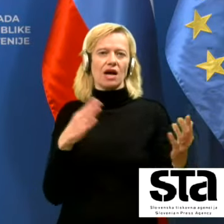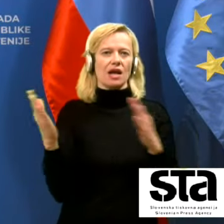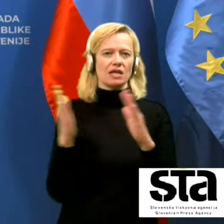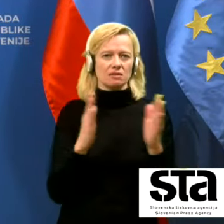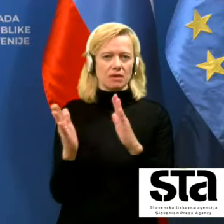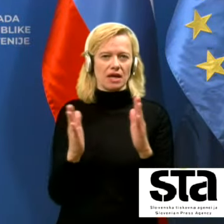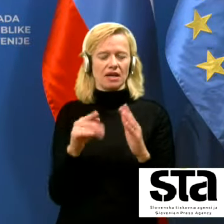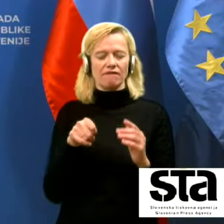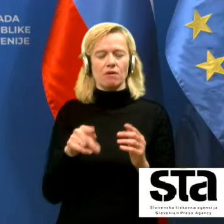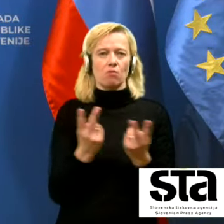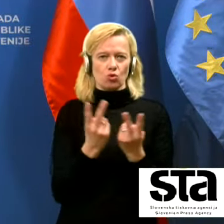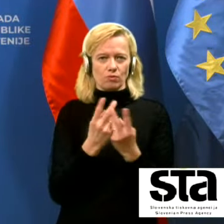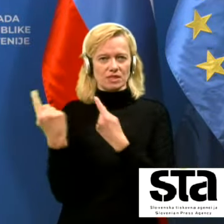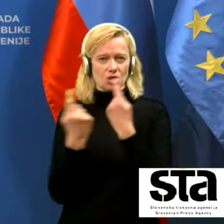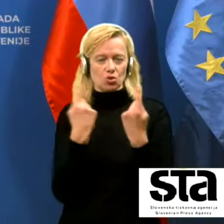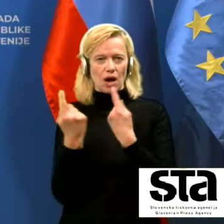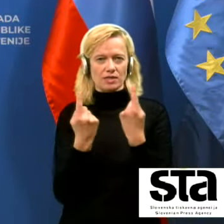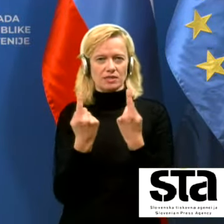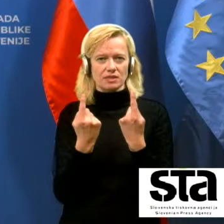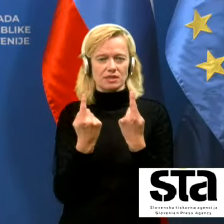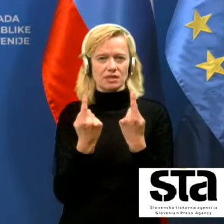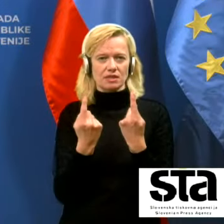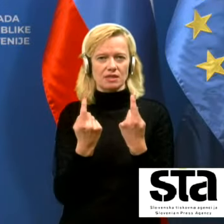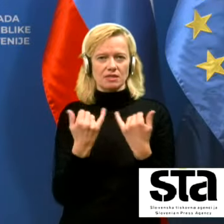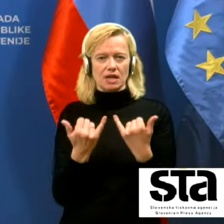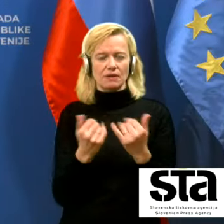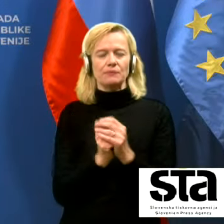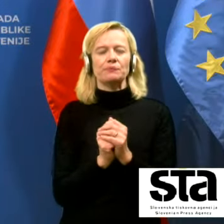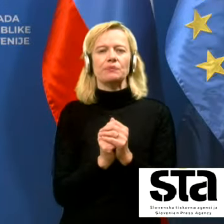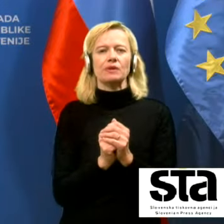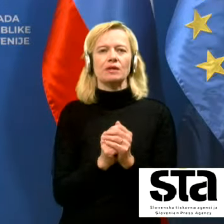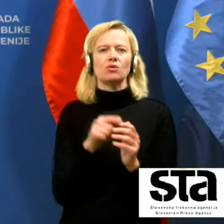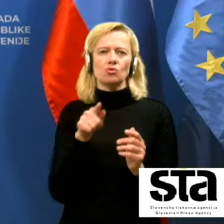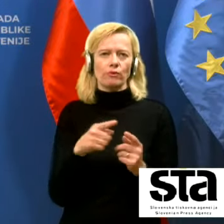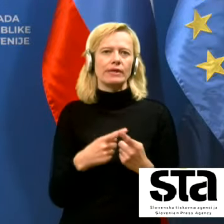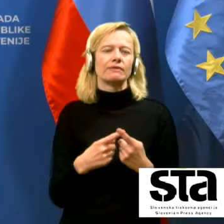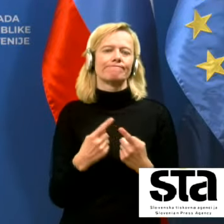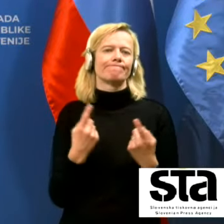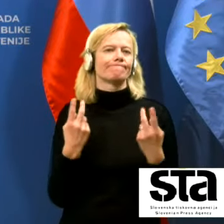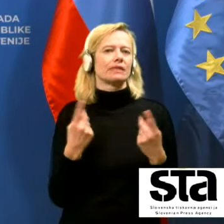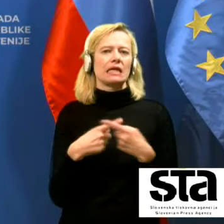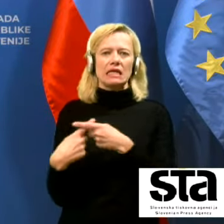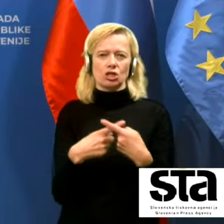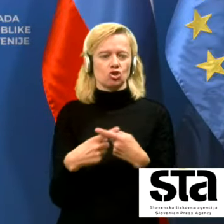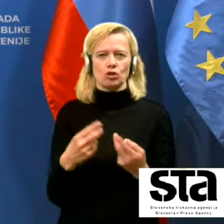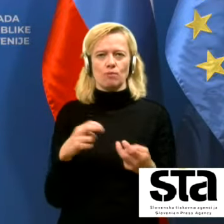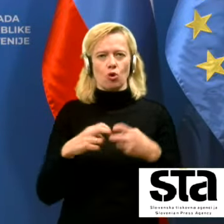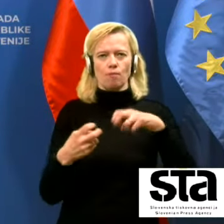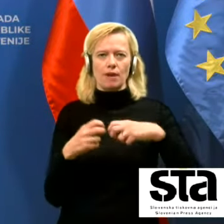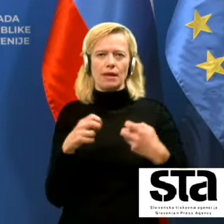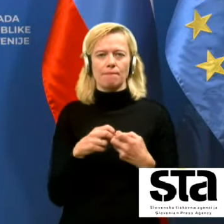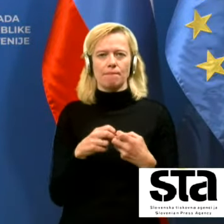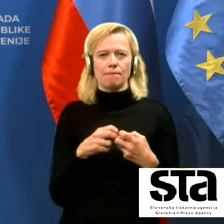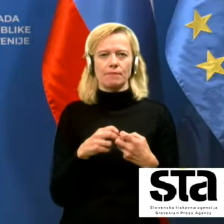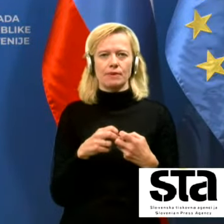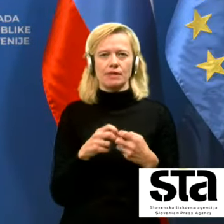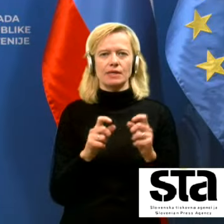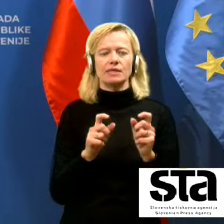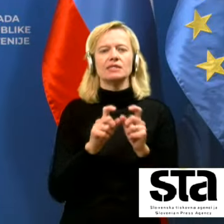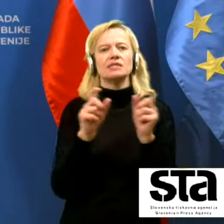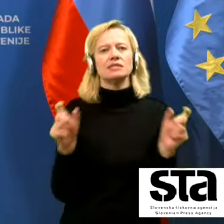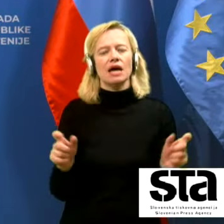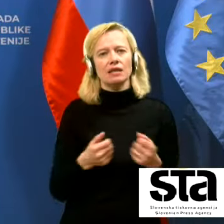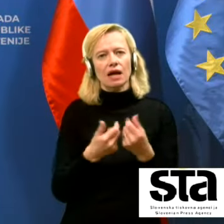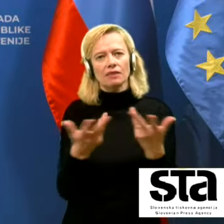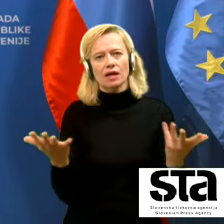kot jo imamo v Sloveniji dejansko eden kritičnih problemov tudi zaradi katerih sveda upozarjamo